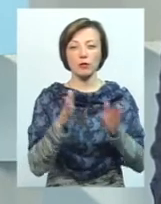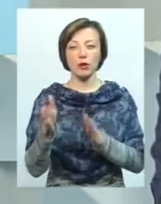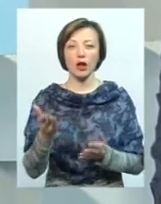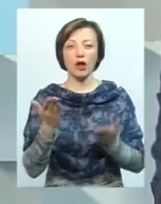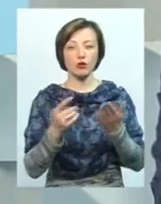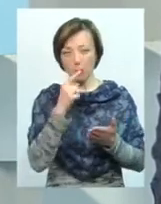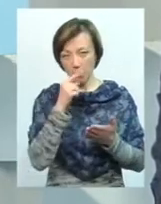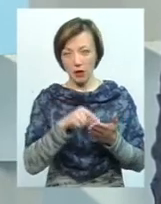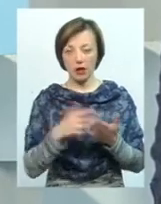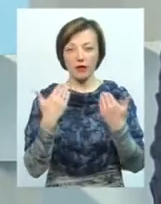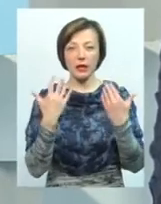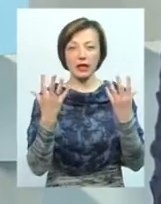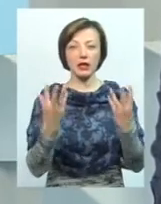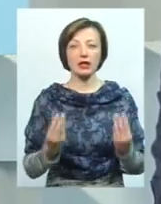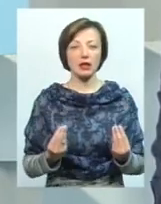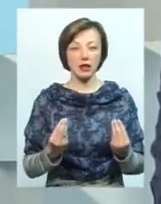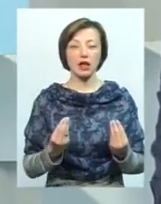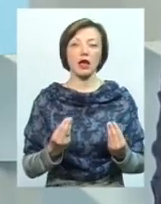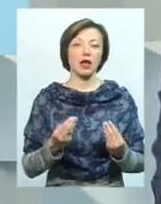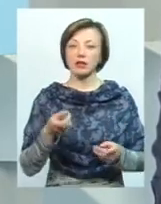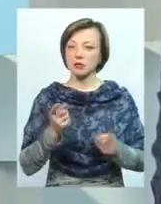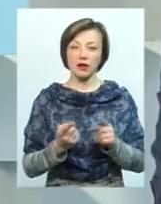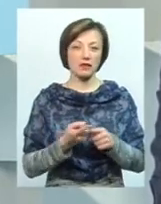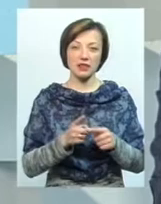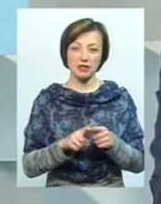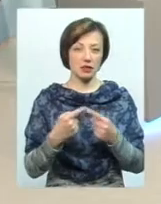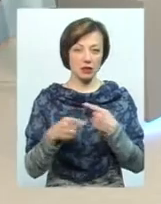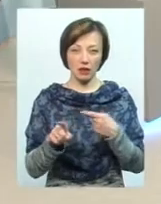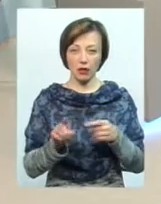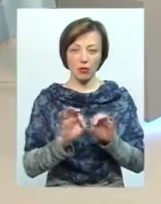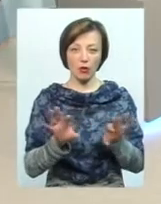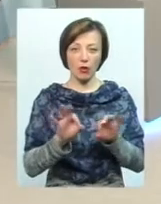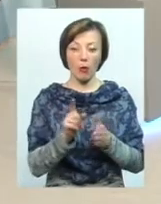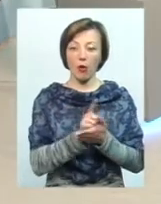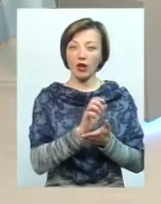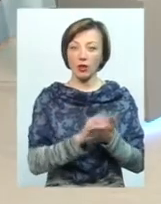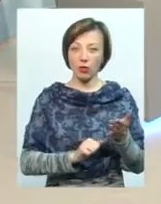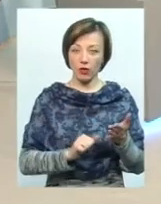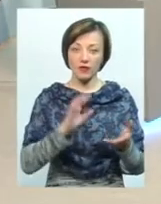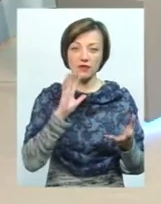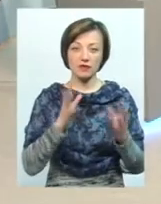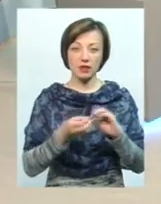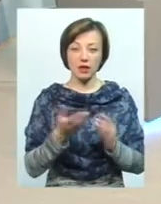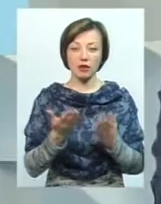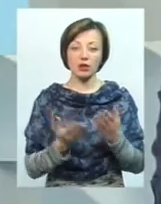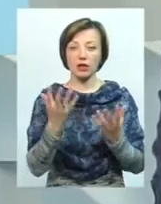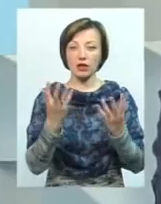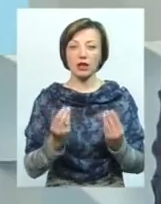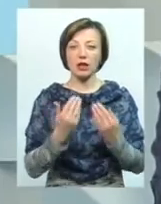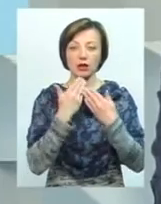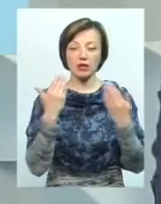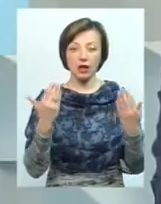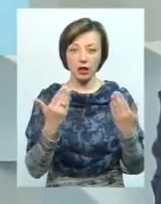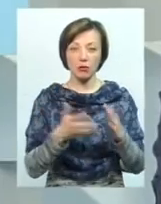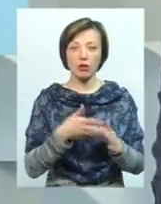попадає на вихідні дні. Насправді це не так, я йому це пояснив, тому що це в податковій, якщо я не помиляю звітності, якщо день останній подачі попадає на